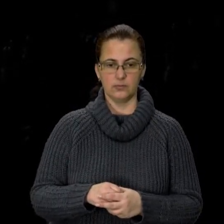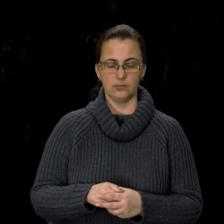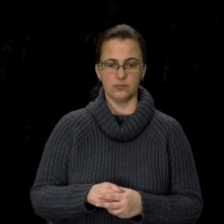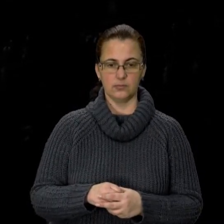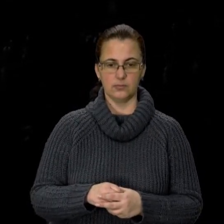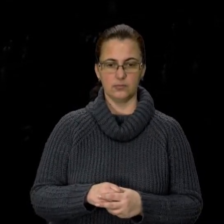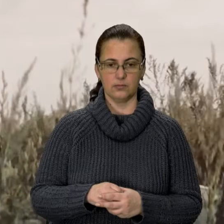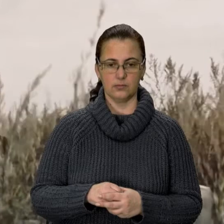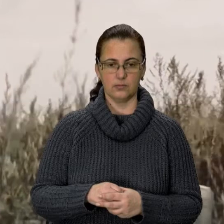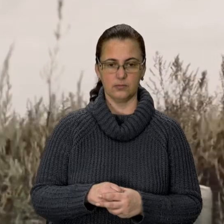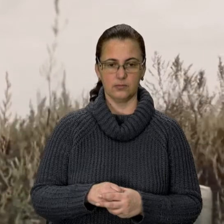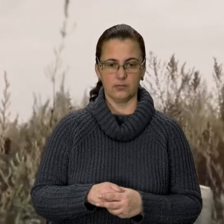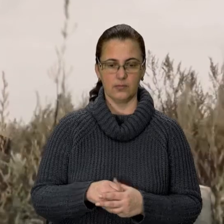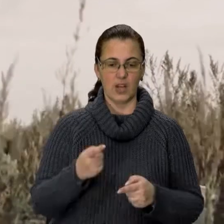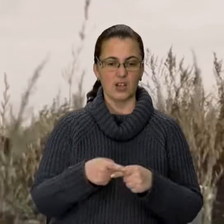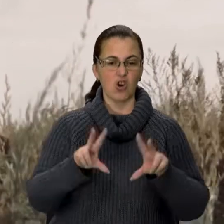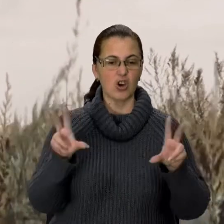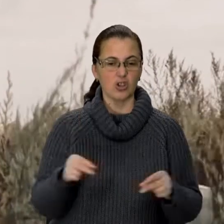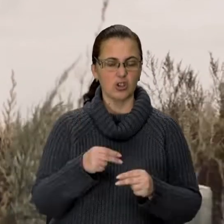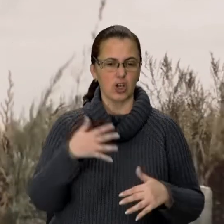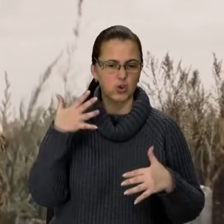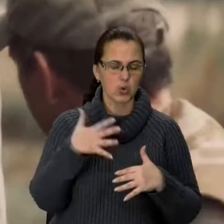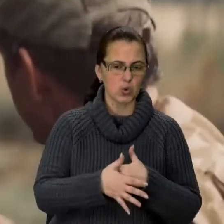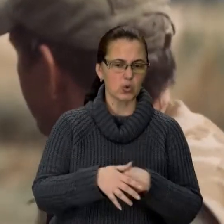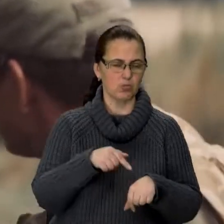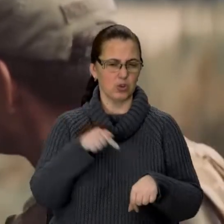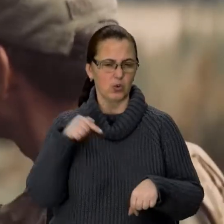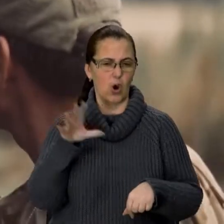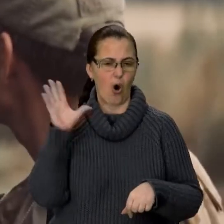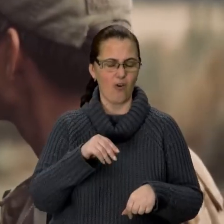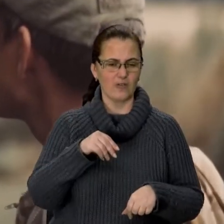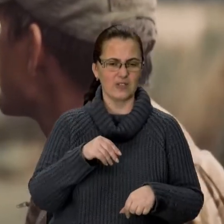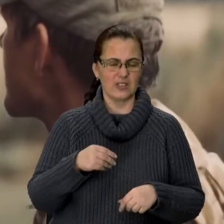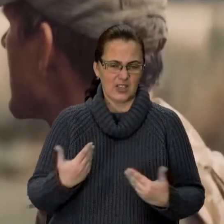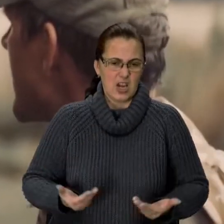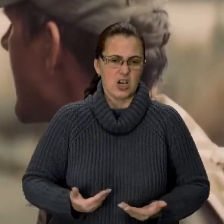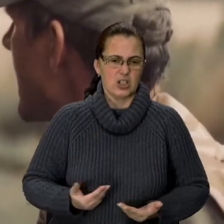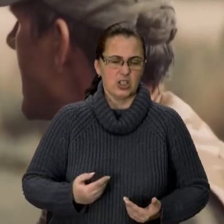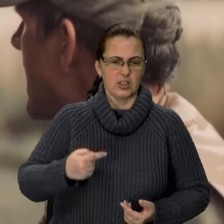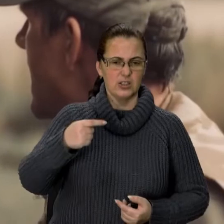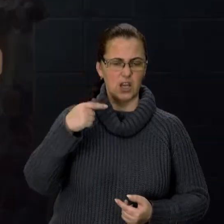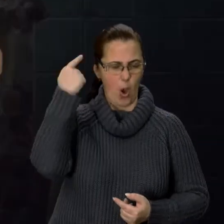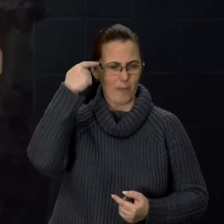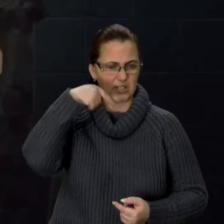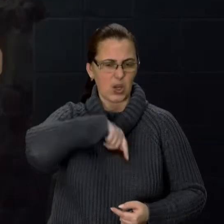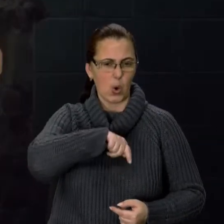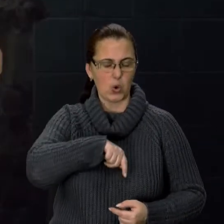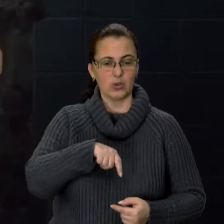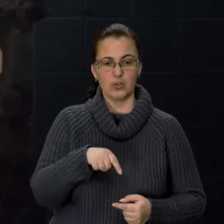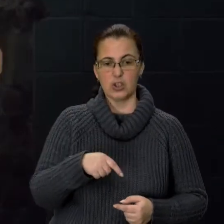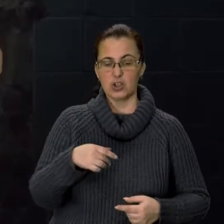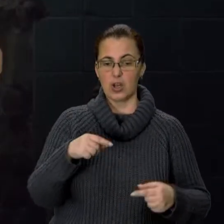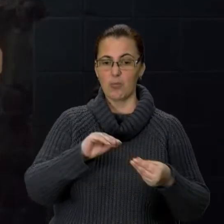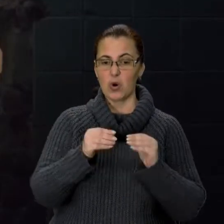блохи без документів?» Це шанс усвідомити і зрозуміти усі соціальні, психологічні і моральні проблеми, від яких страждає тамтешнє